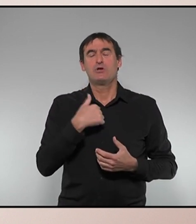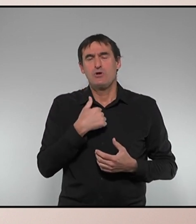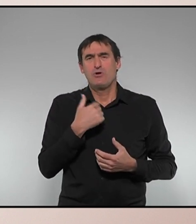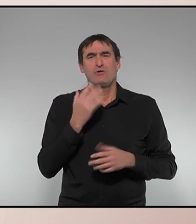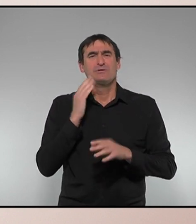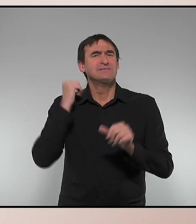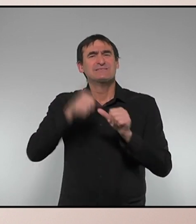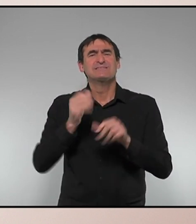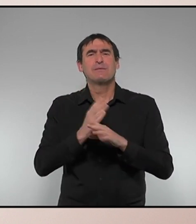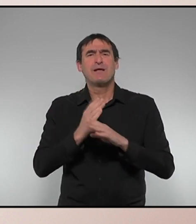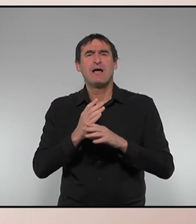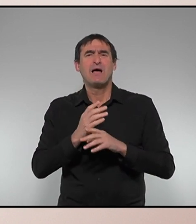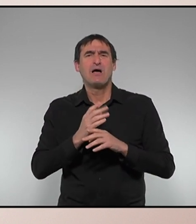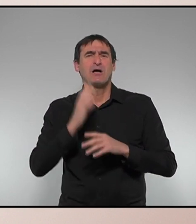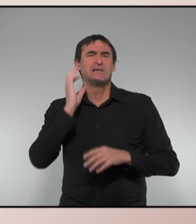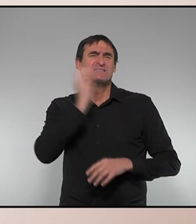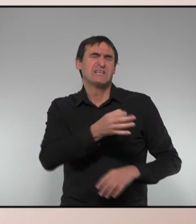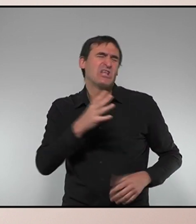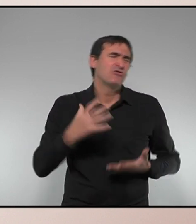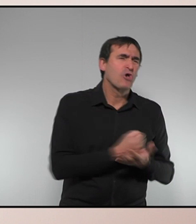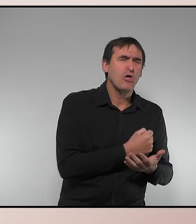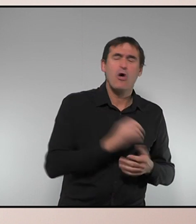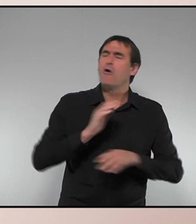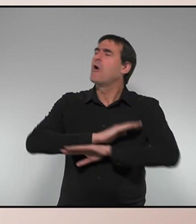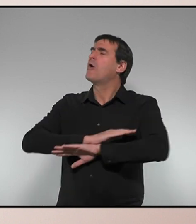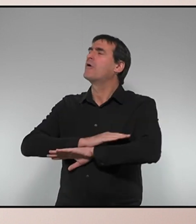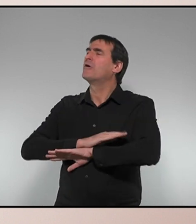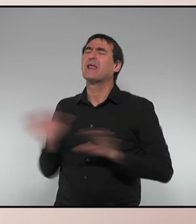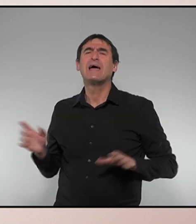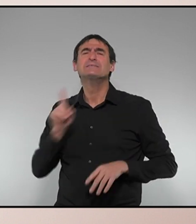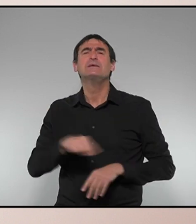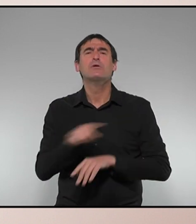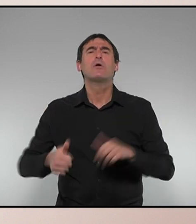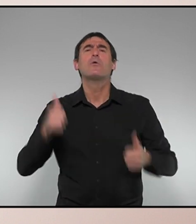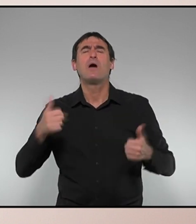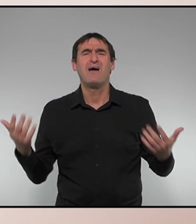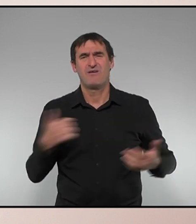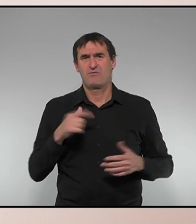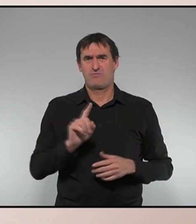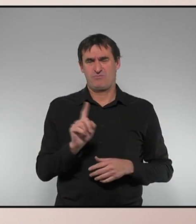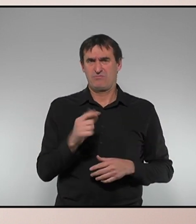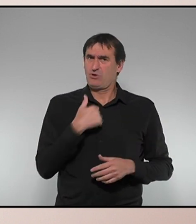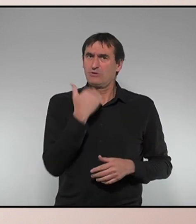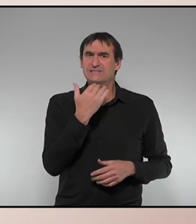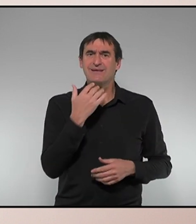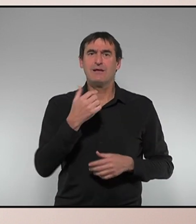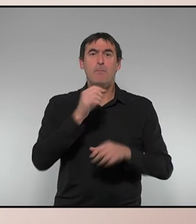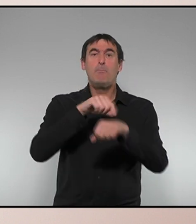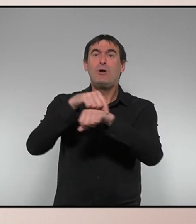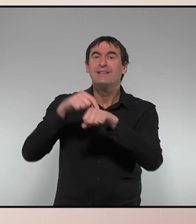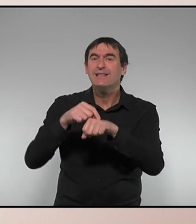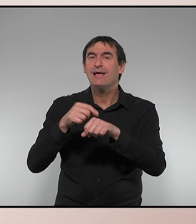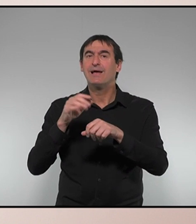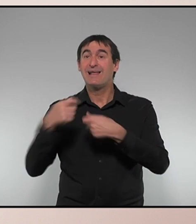res o ho agafes o no hi ha cap mena d'opció sinó sé que la política que la negociació implica parlar